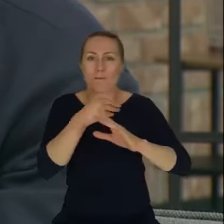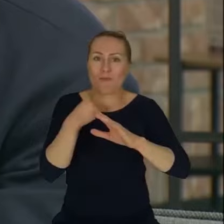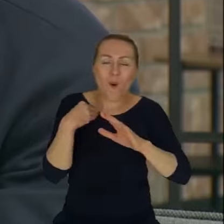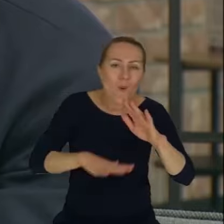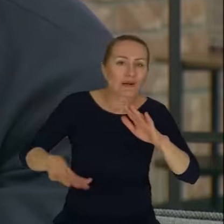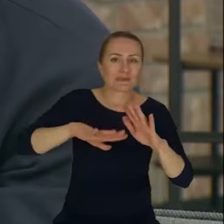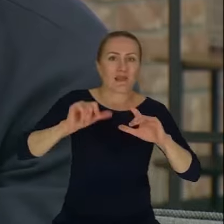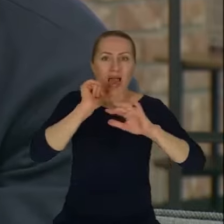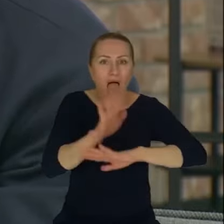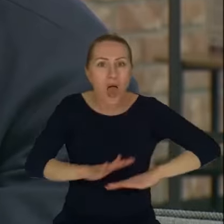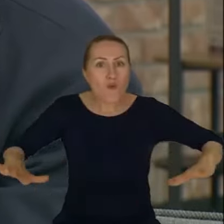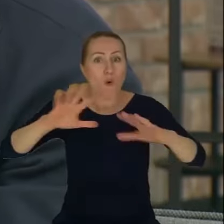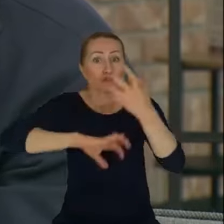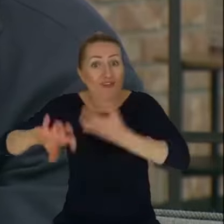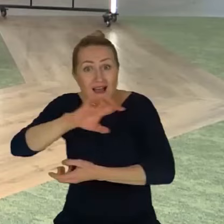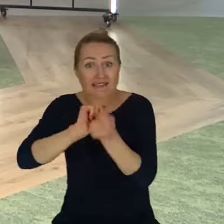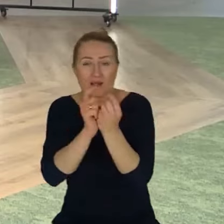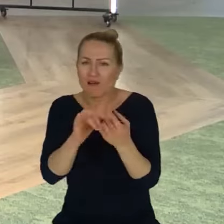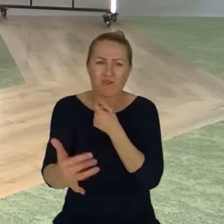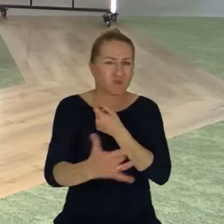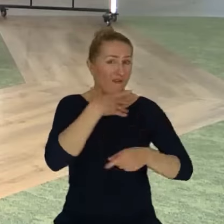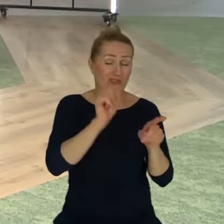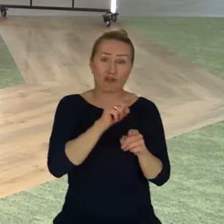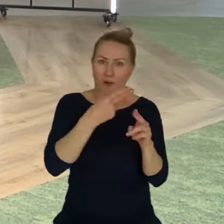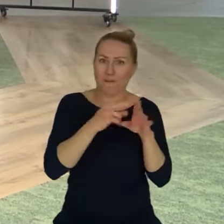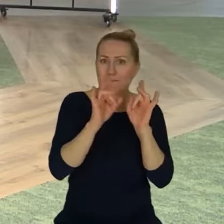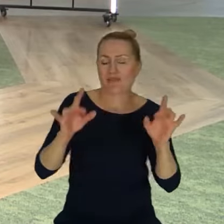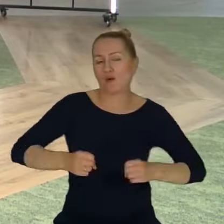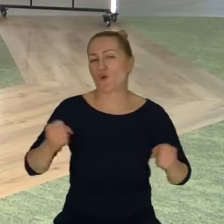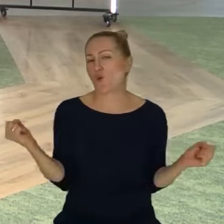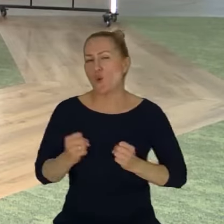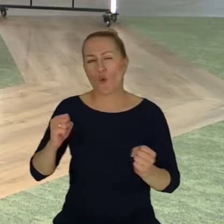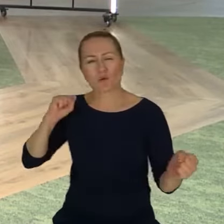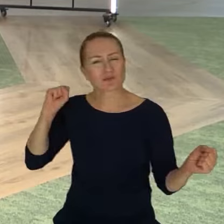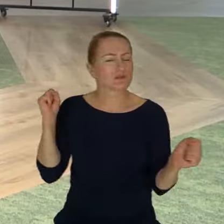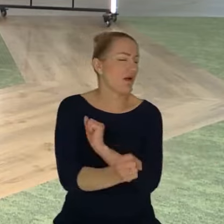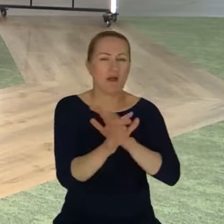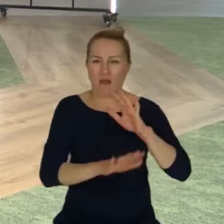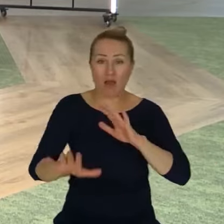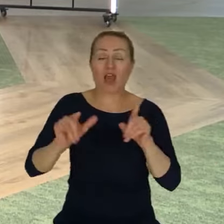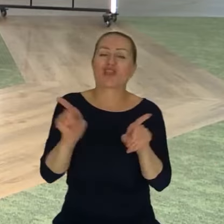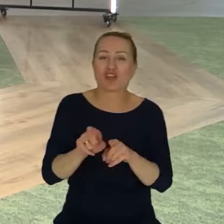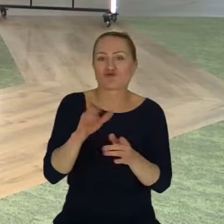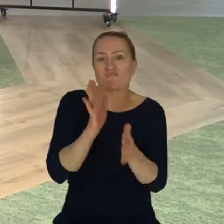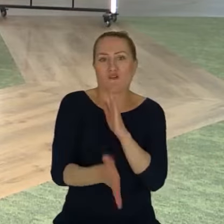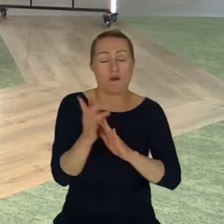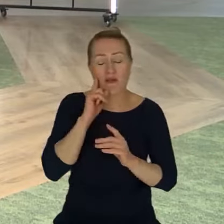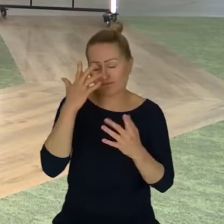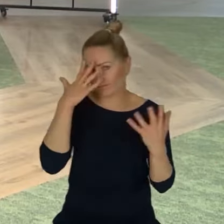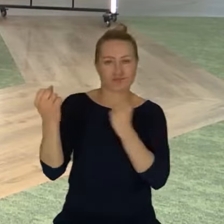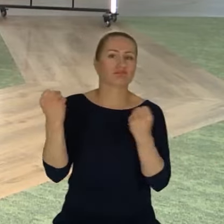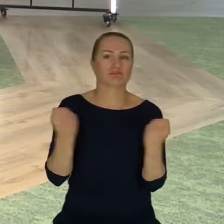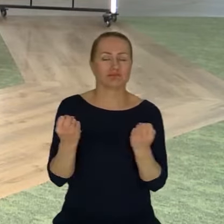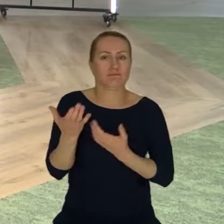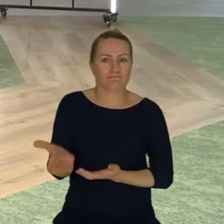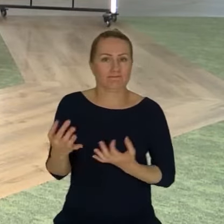odbić. Pandemia totalnie przeorała, myślę sobie. No i wojna, która też jest jednak traumą dla nas wszystkich. Nie przyznajemy się